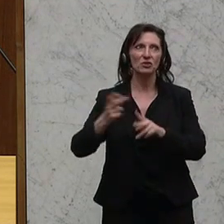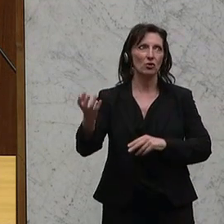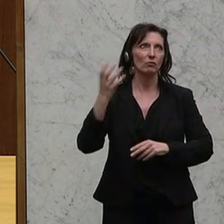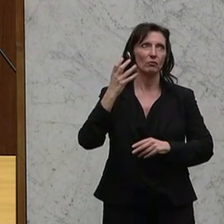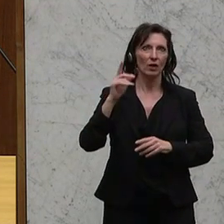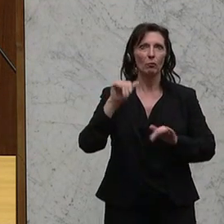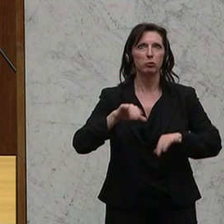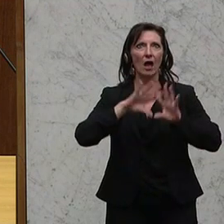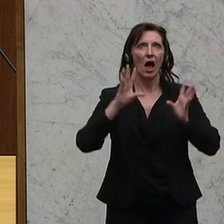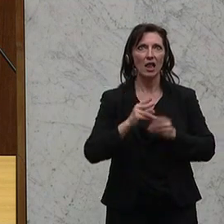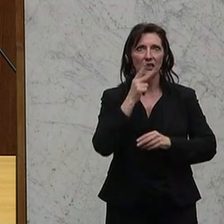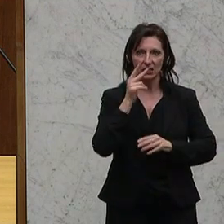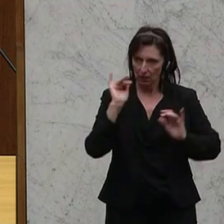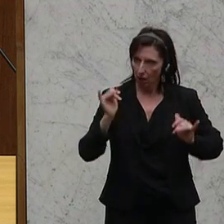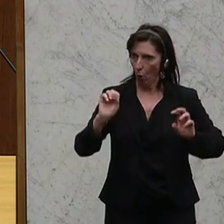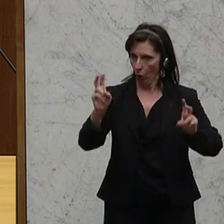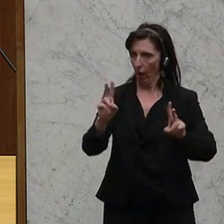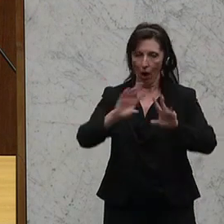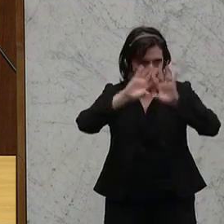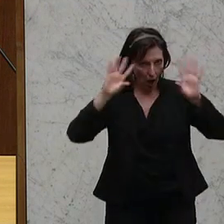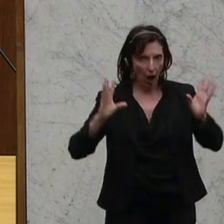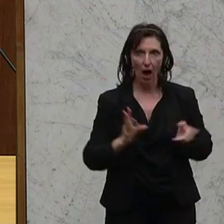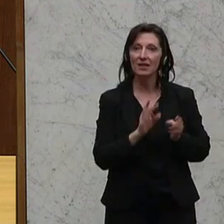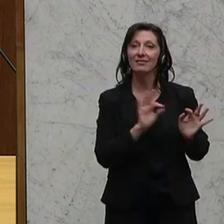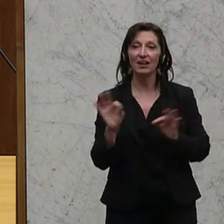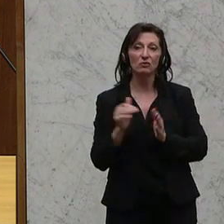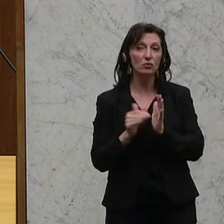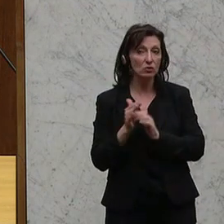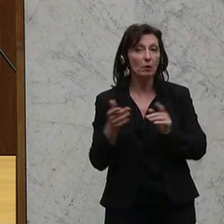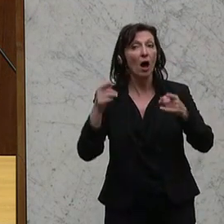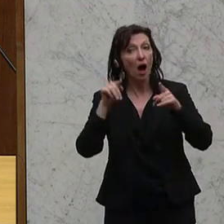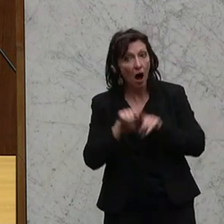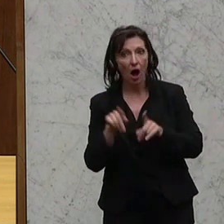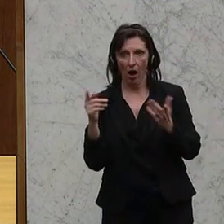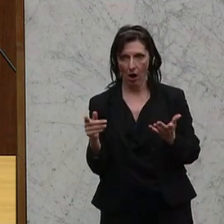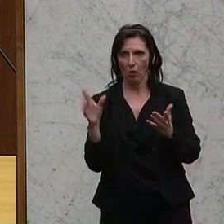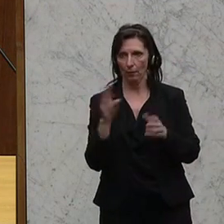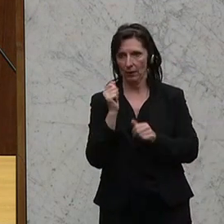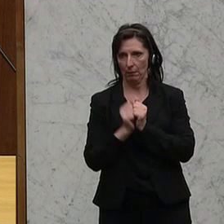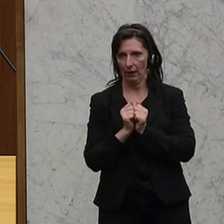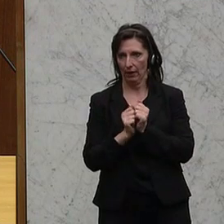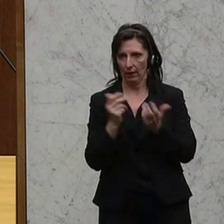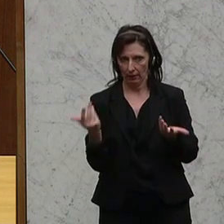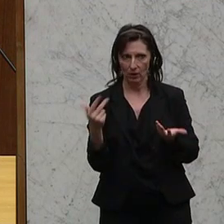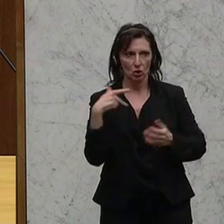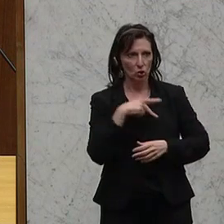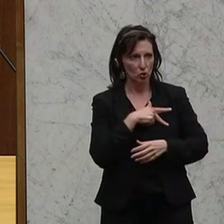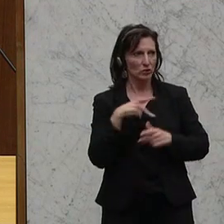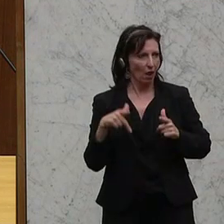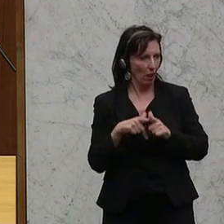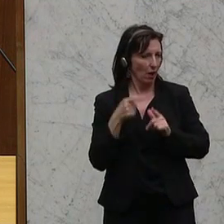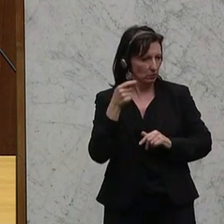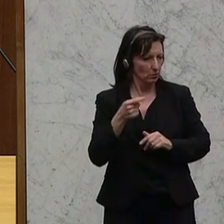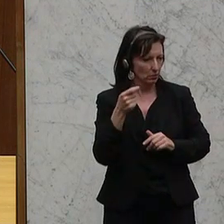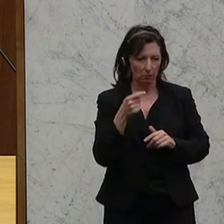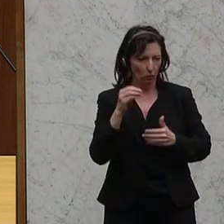muss alles sehen und dann ganz alles, dann auch noch die Transfersysteme, wie man bei den Ökonomen gerne sagt, also Sozialleistungen und alles mehr.